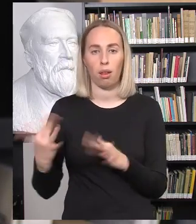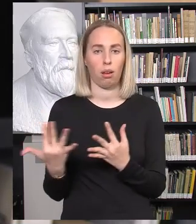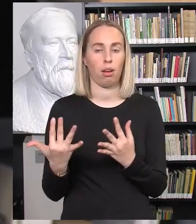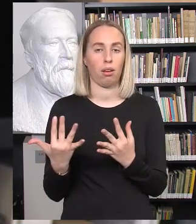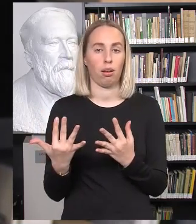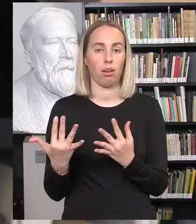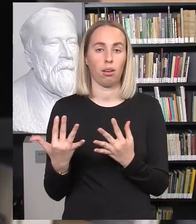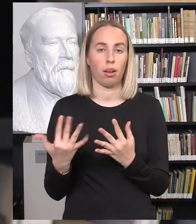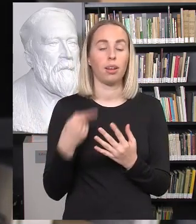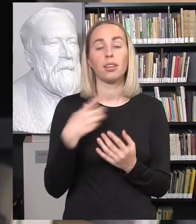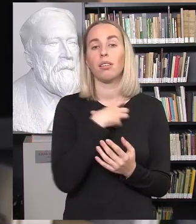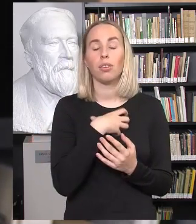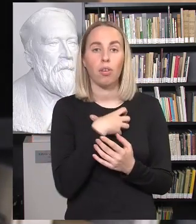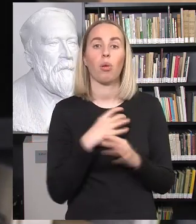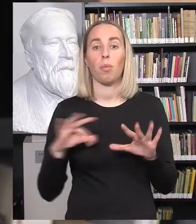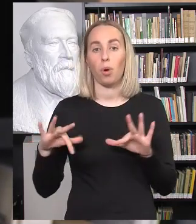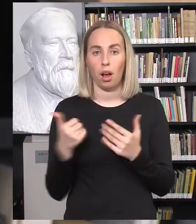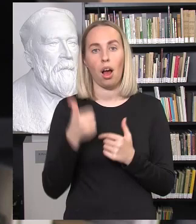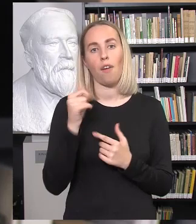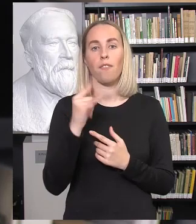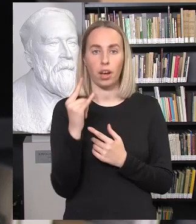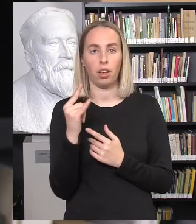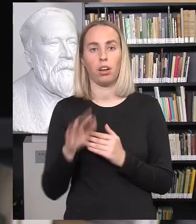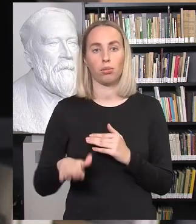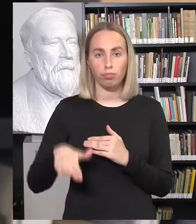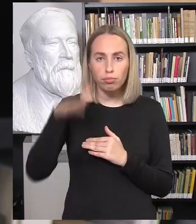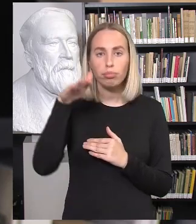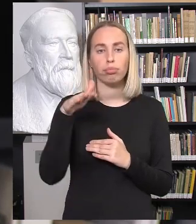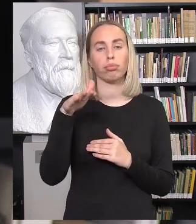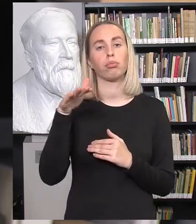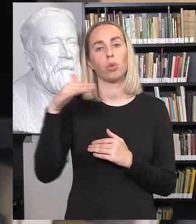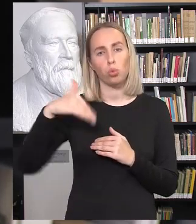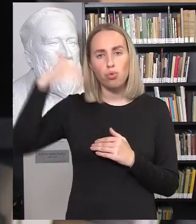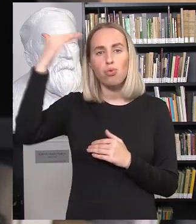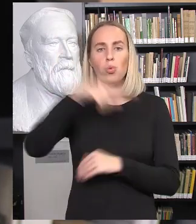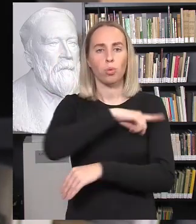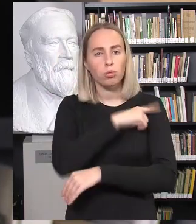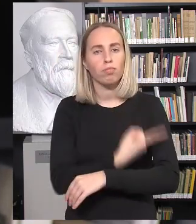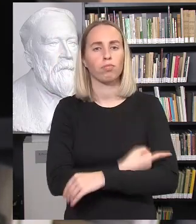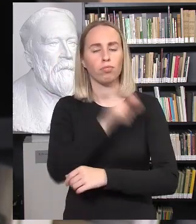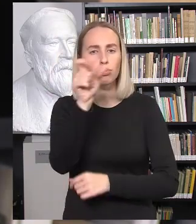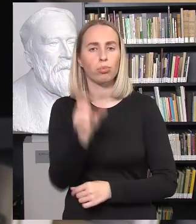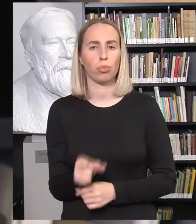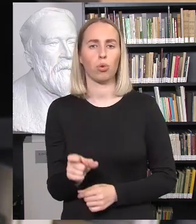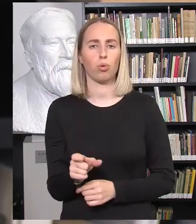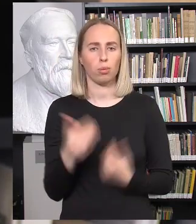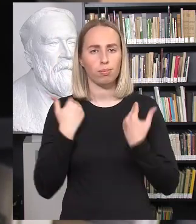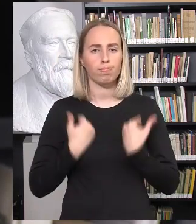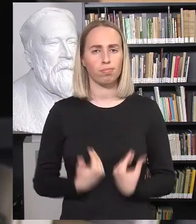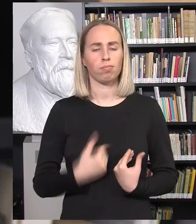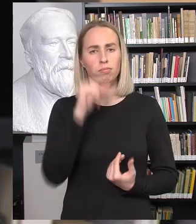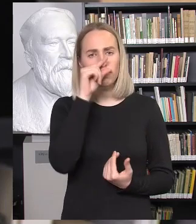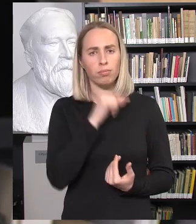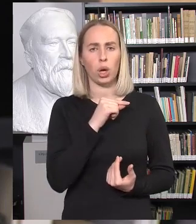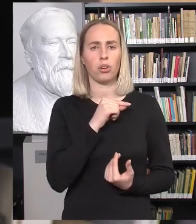sudėmti to, kas yra svarbiausia, kad vaikas iš tiesų užauktų stiprią asmenybę, pažįstančią save, kad